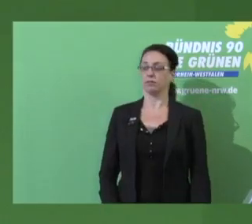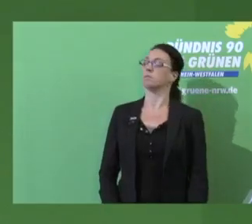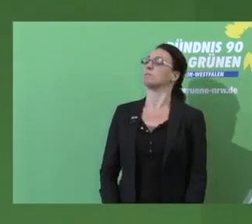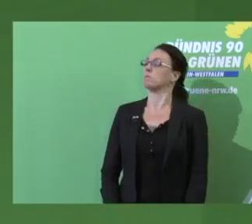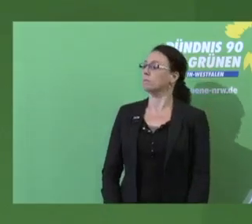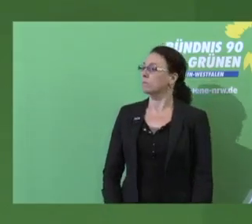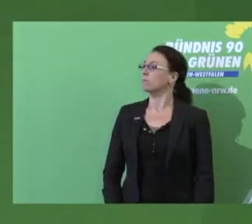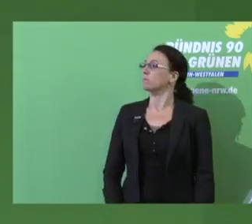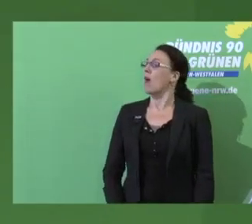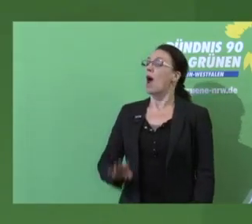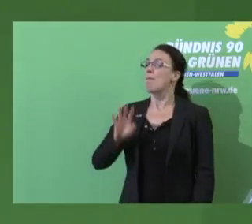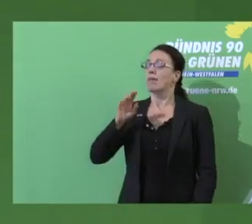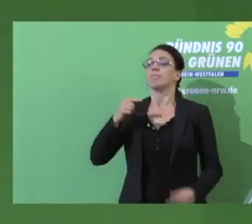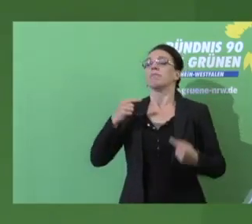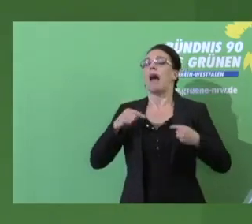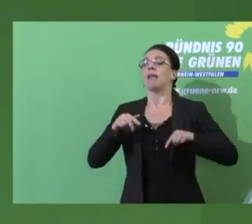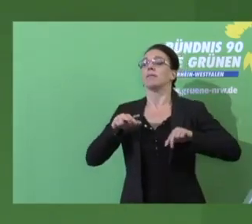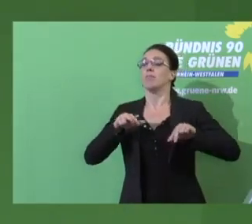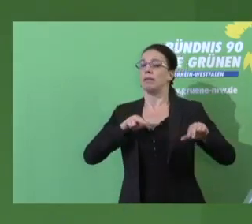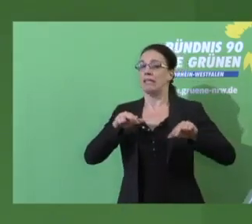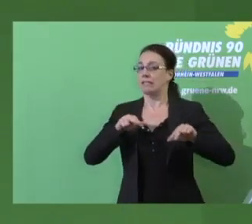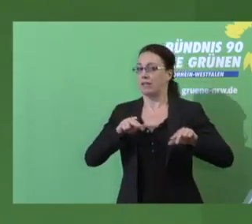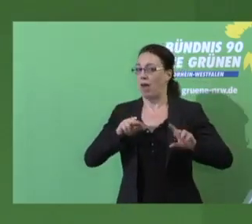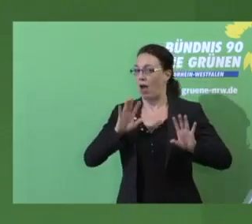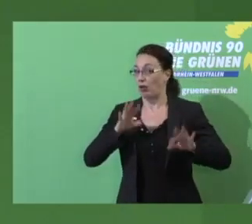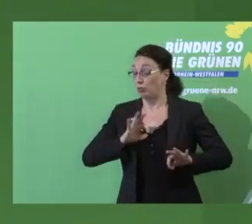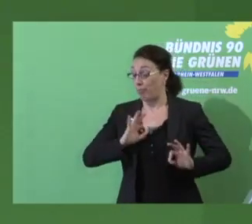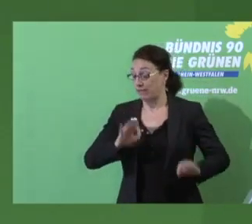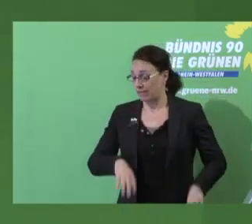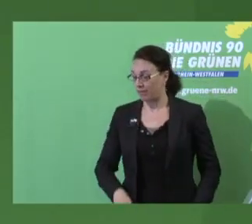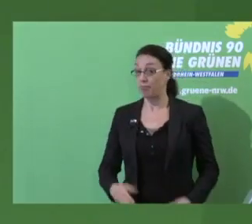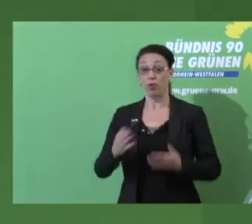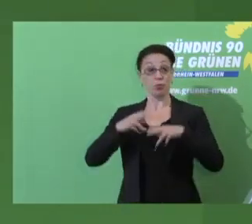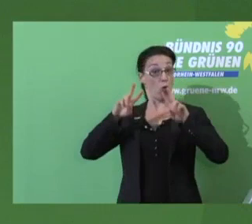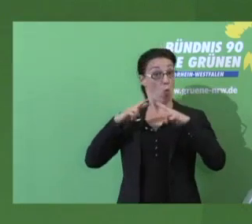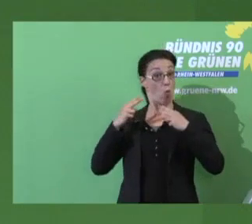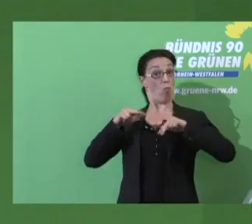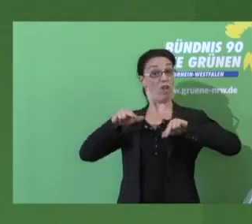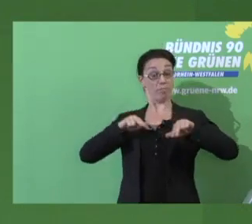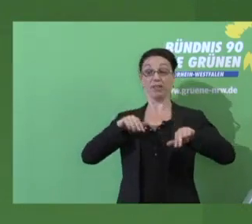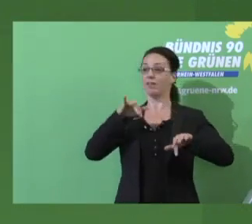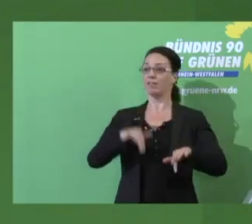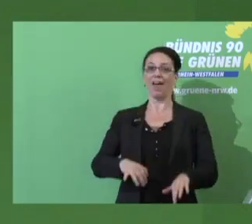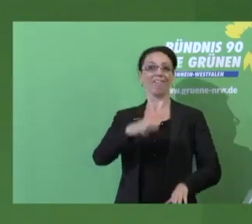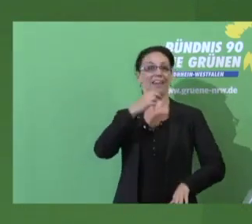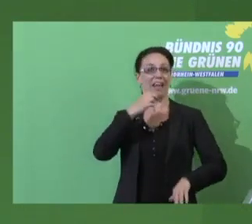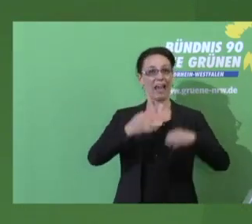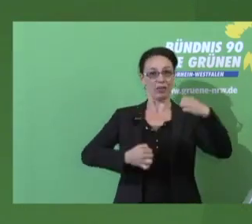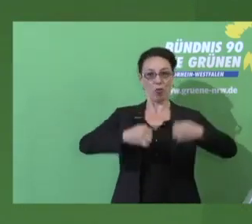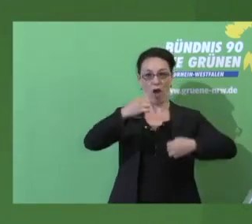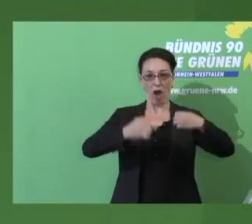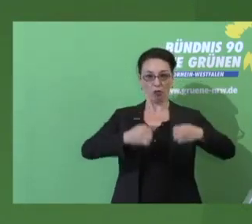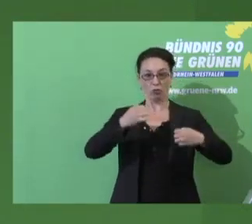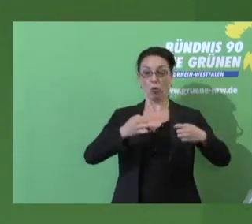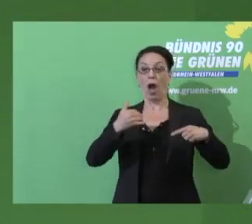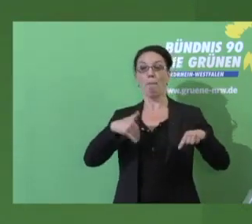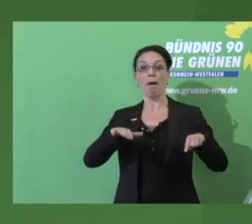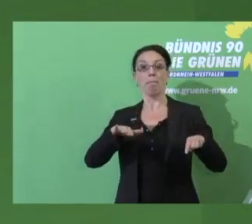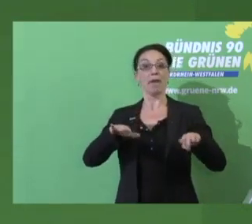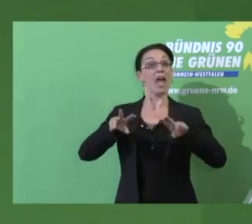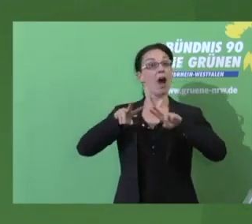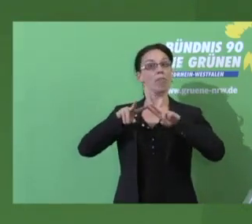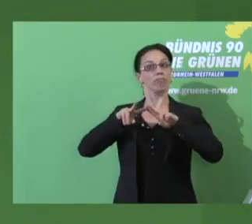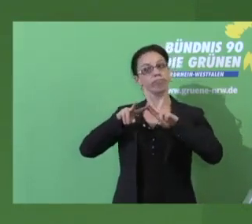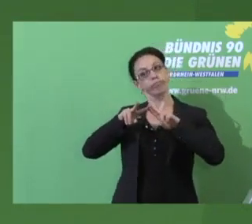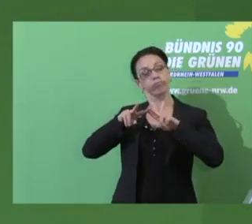Umweltminister kompensiert. Der Umweltminister selber hat außer für E-Autos eigentlich kein Interesse an umweltverträglicher Mobilität.